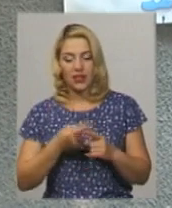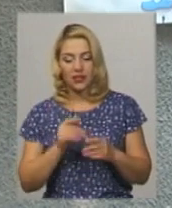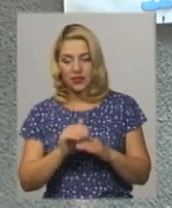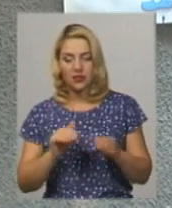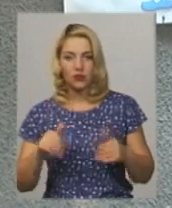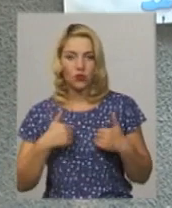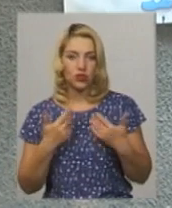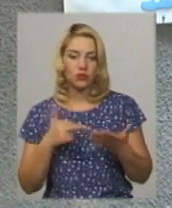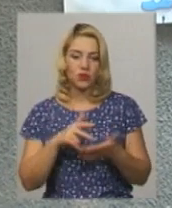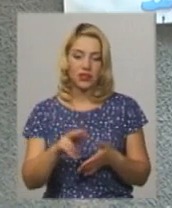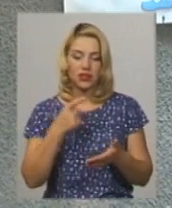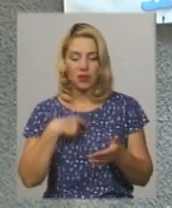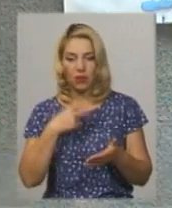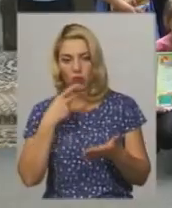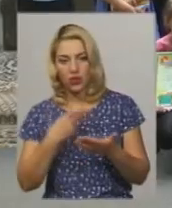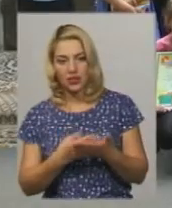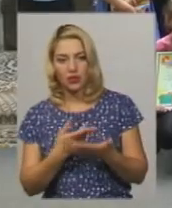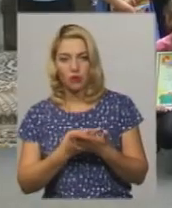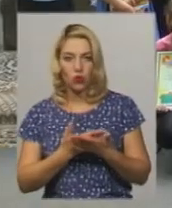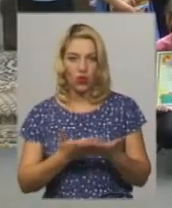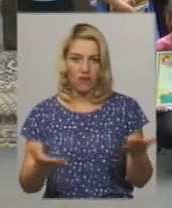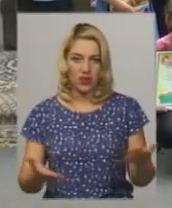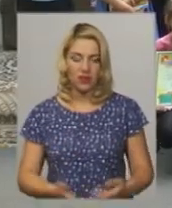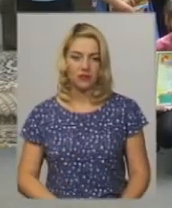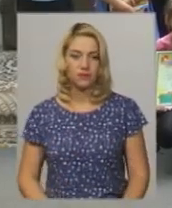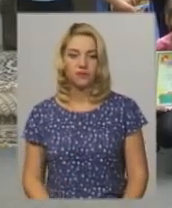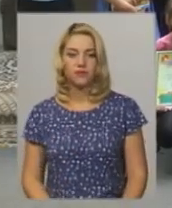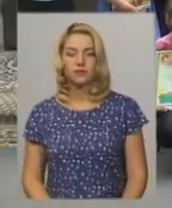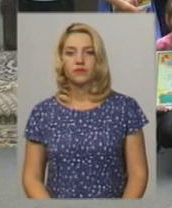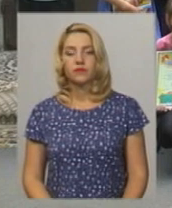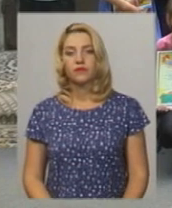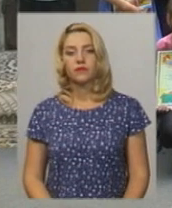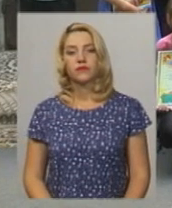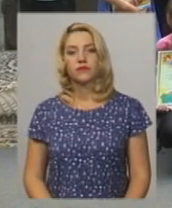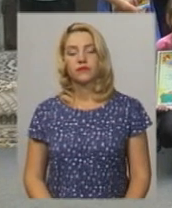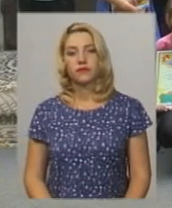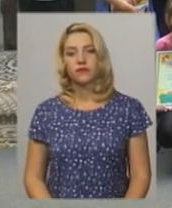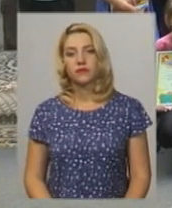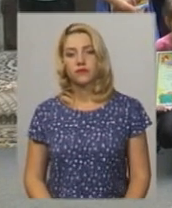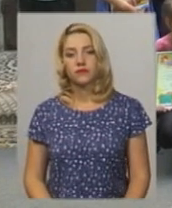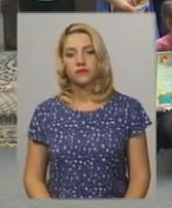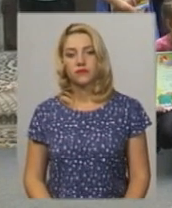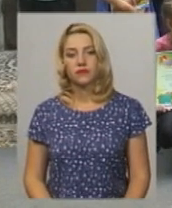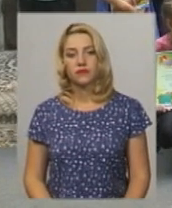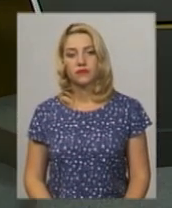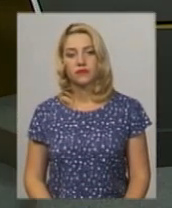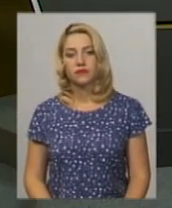хочеться піти себе показати, проявити. Анастасія Збродова, Володимир Зайнчуковський. Новини на Суспільному. Хмельницький.